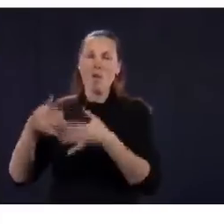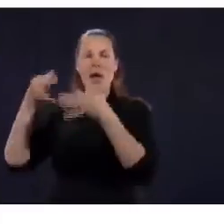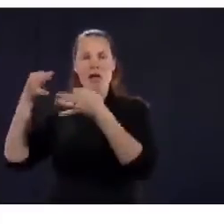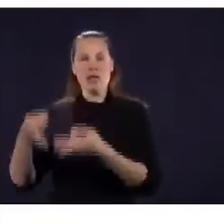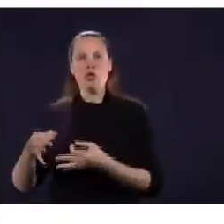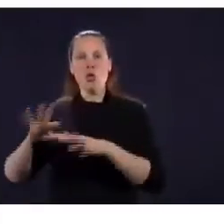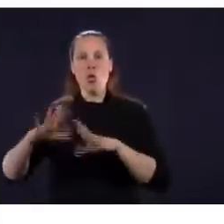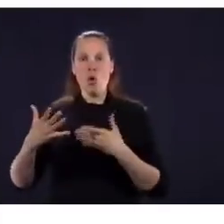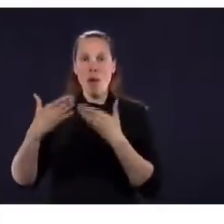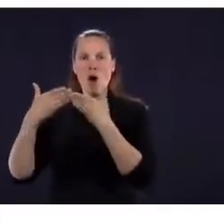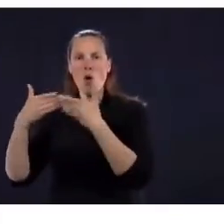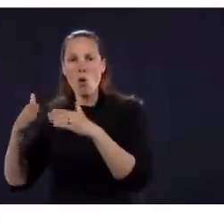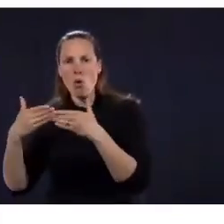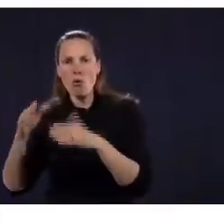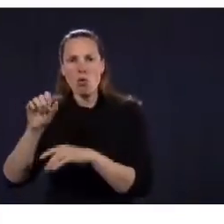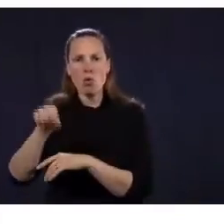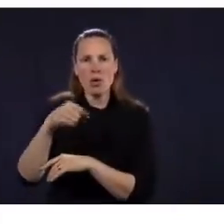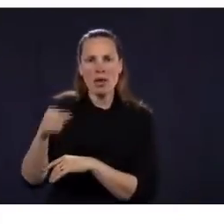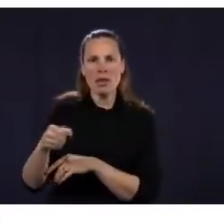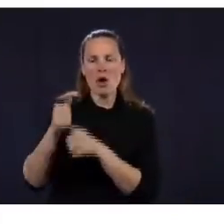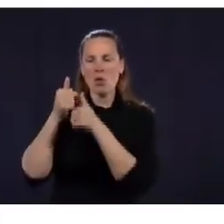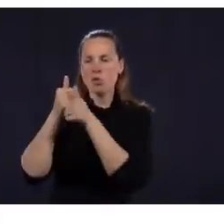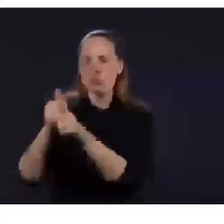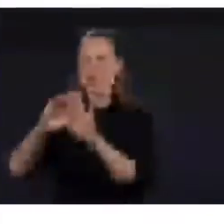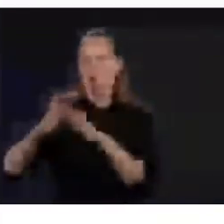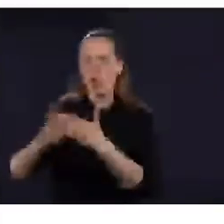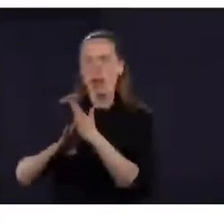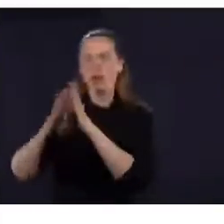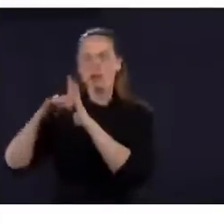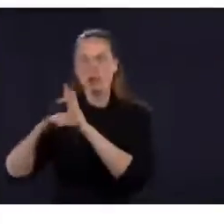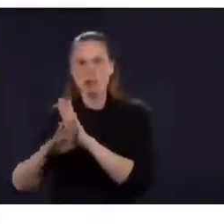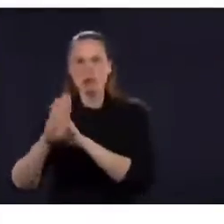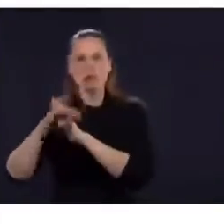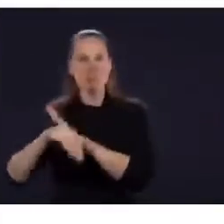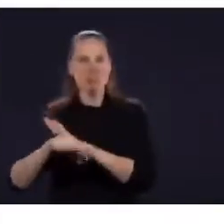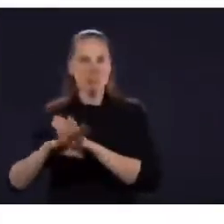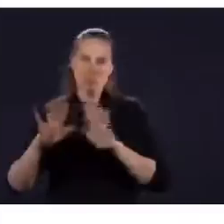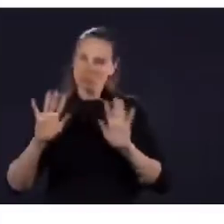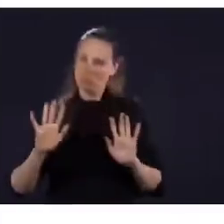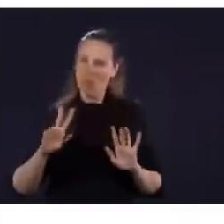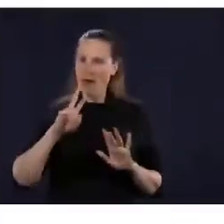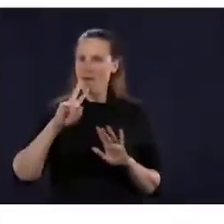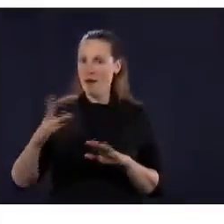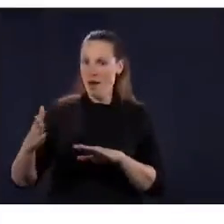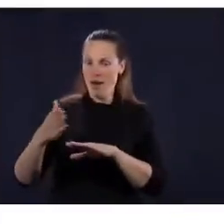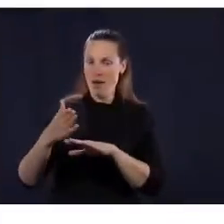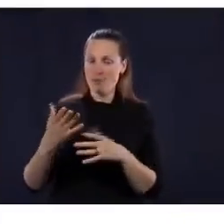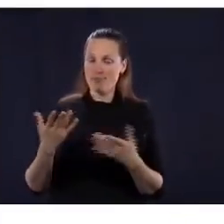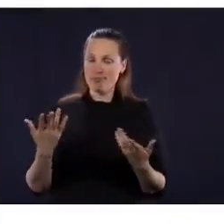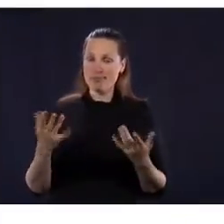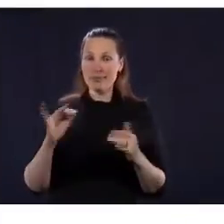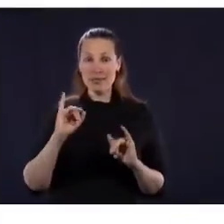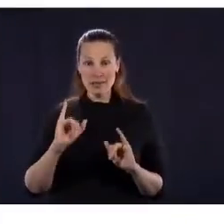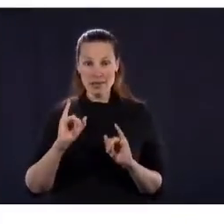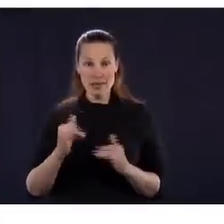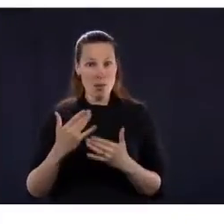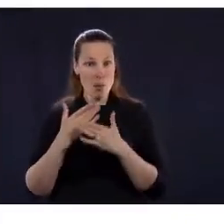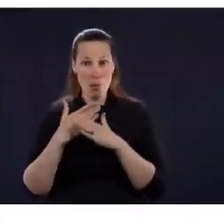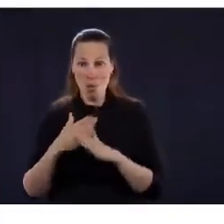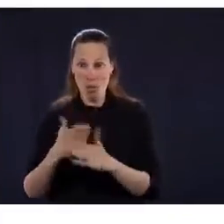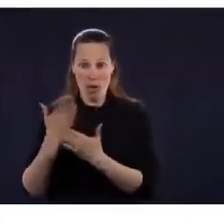marge de manœuvre à Montréal. Par contre, comme je vous le disais, la situation est sous contrôle dans